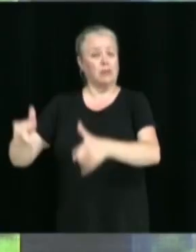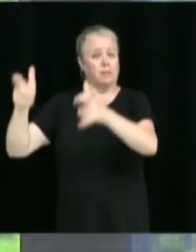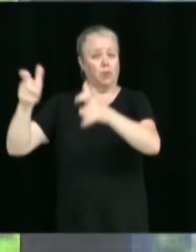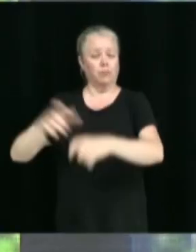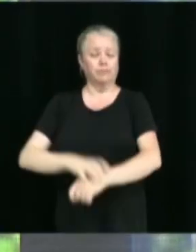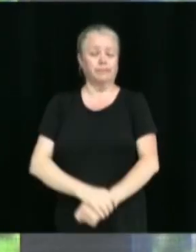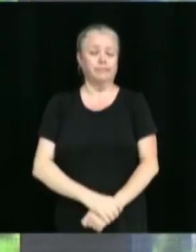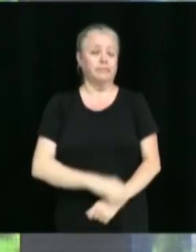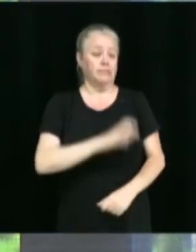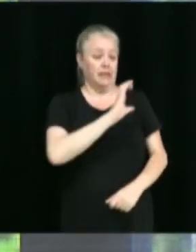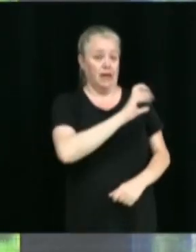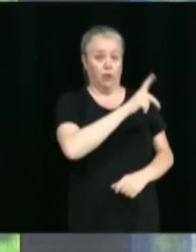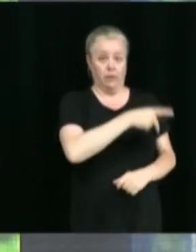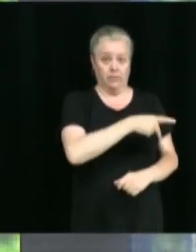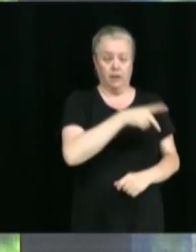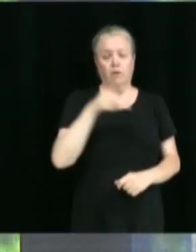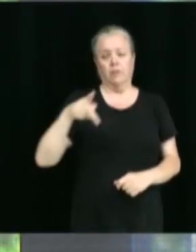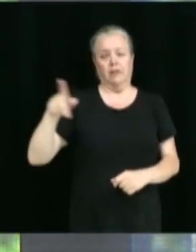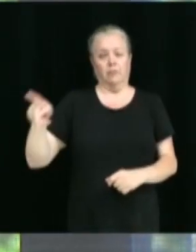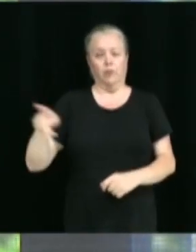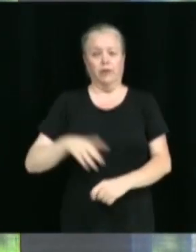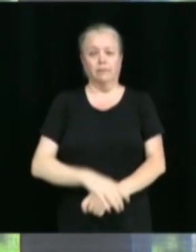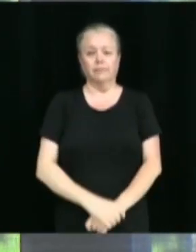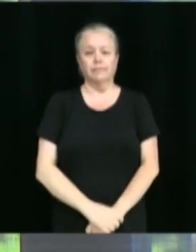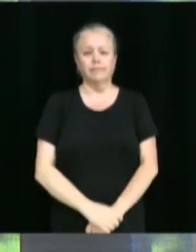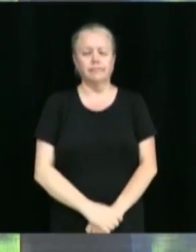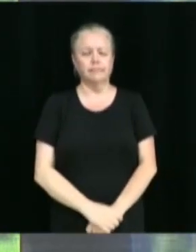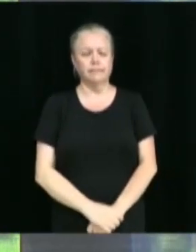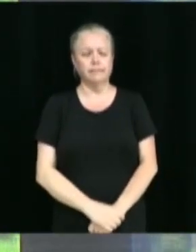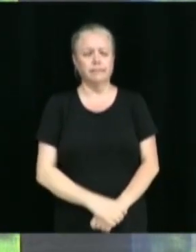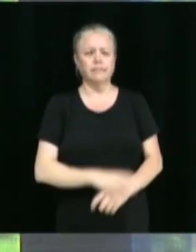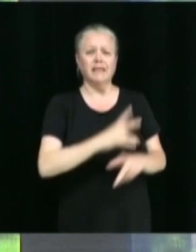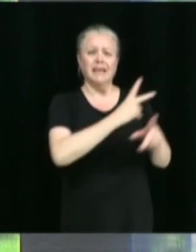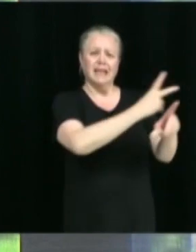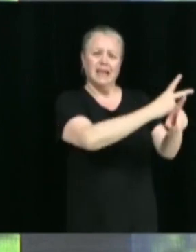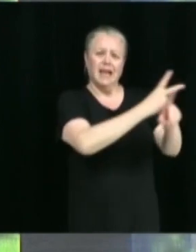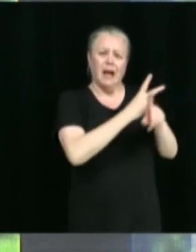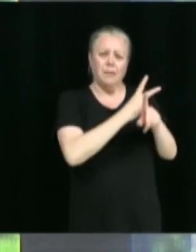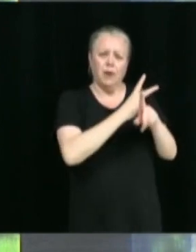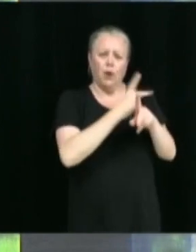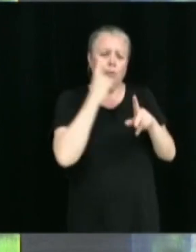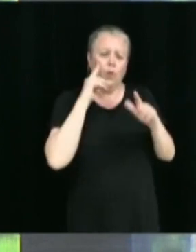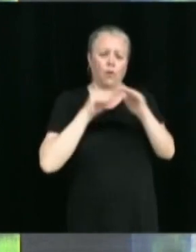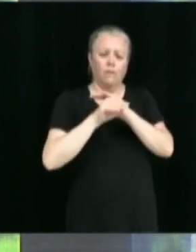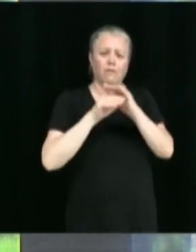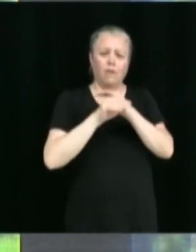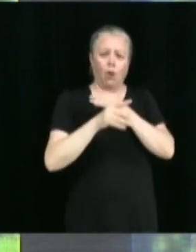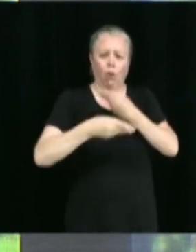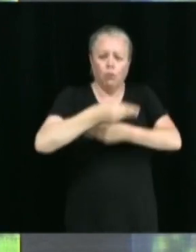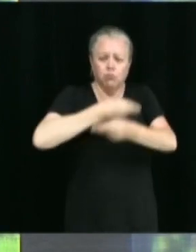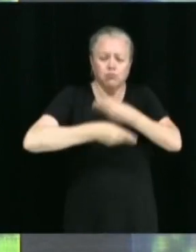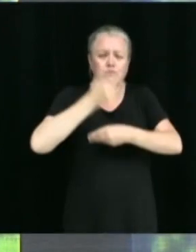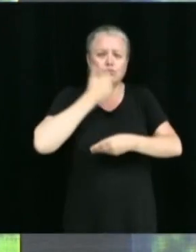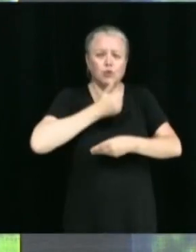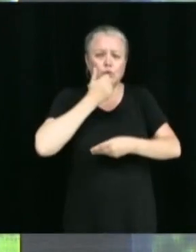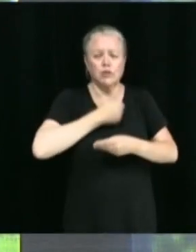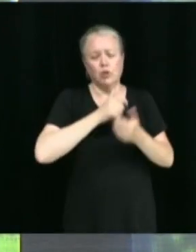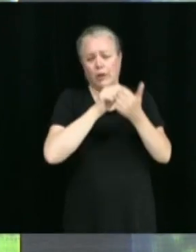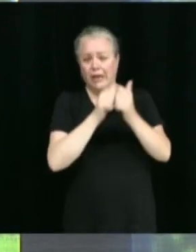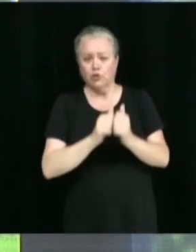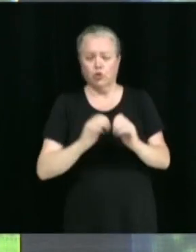Caroline Pilon, Patrick Pourlin. Réajustement des emprunts du fonds de roulement de la Ville. La Ville de